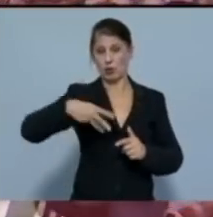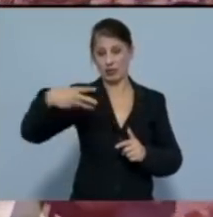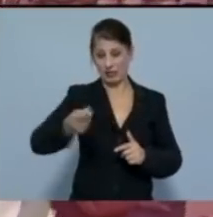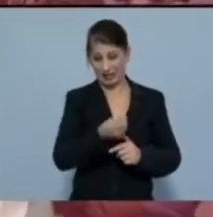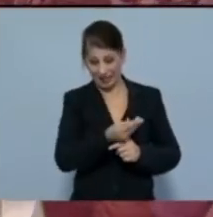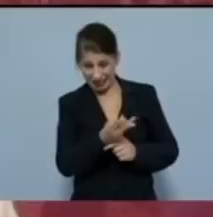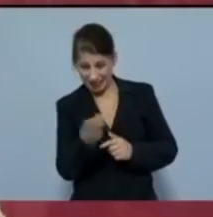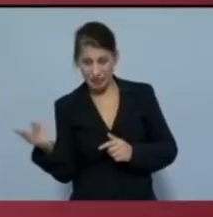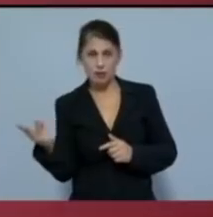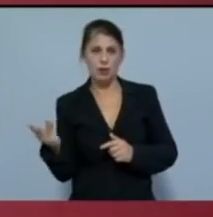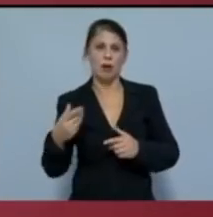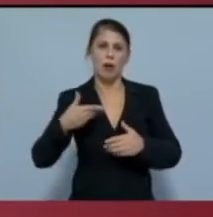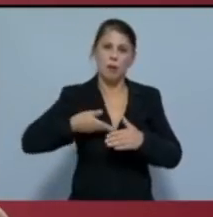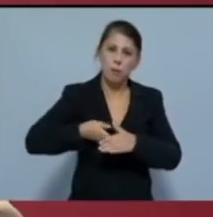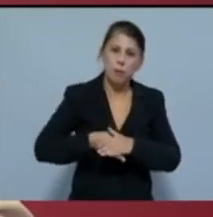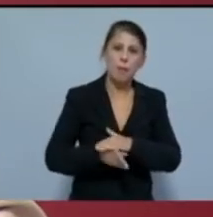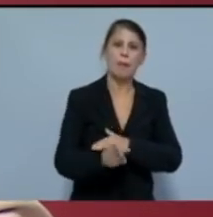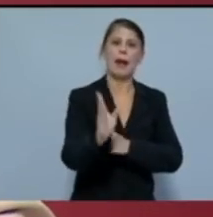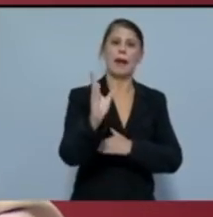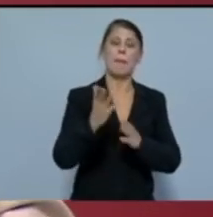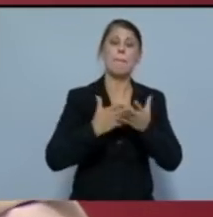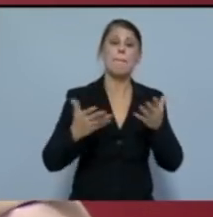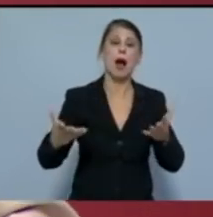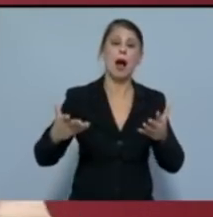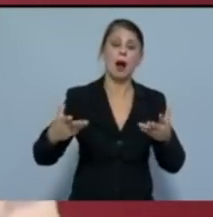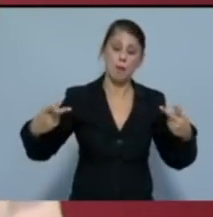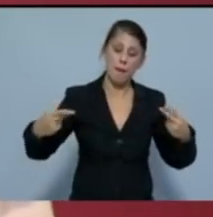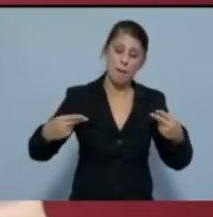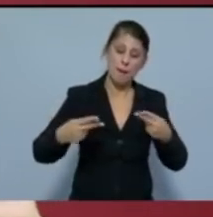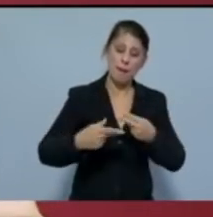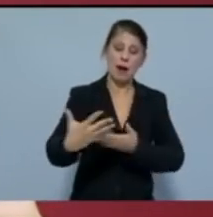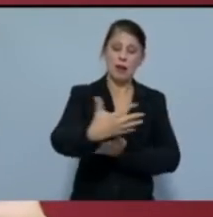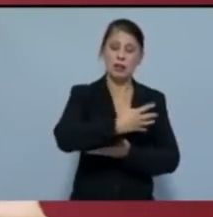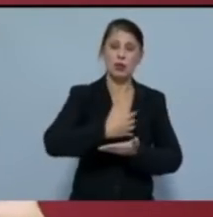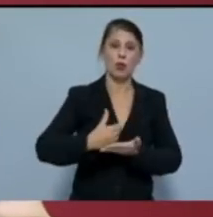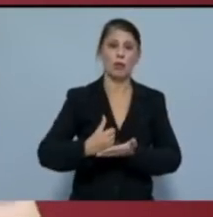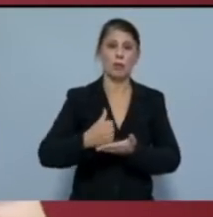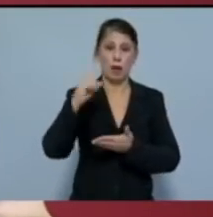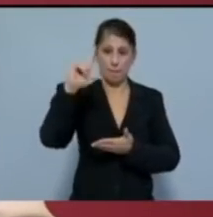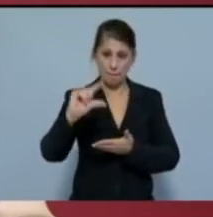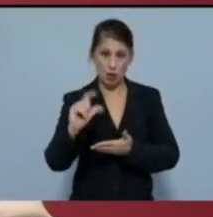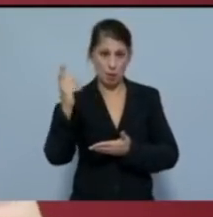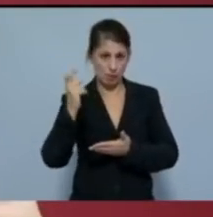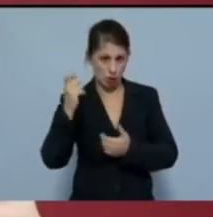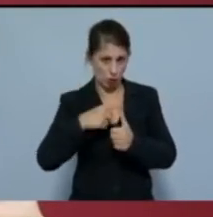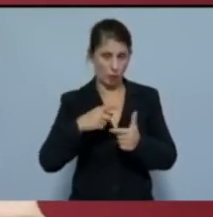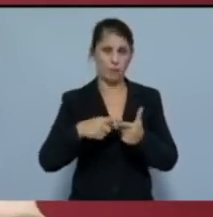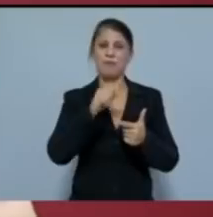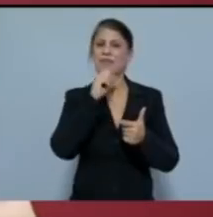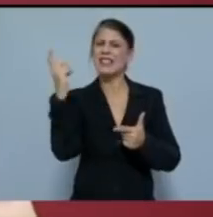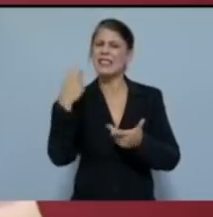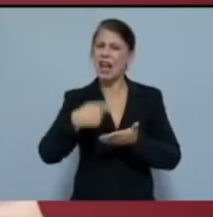έζησε ένα μεγάλο κούρεμα του εισοδήματός του με μειώσεις μισθών, συντάξεων,